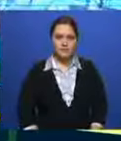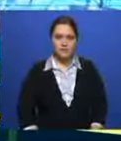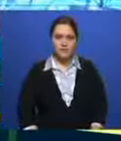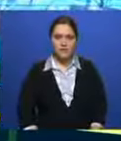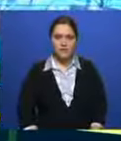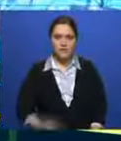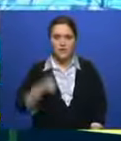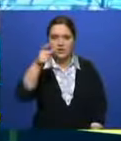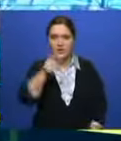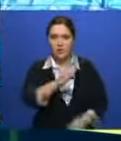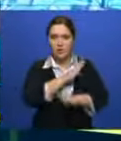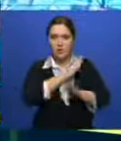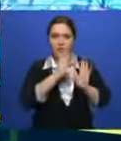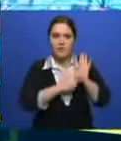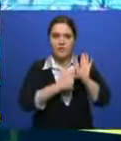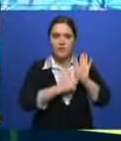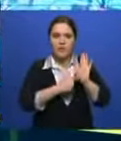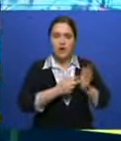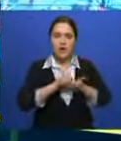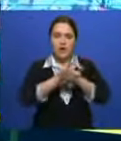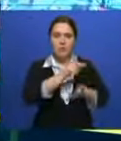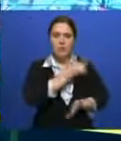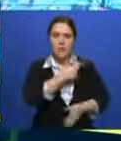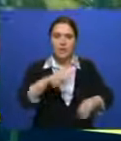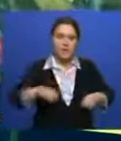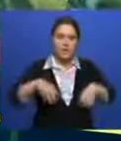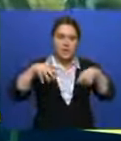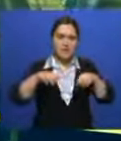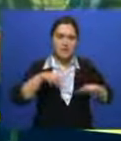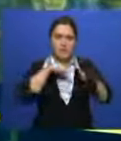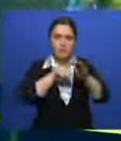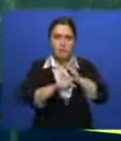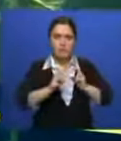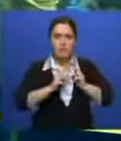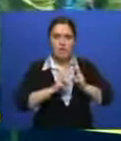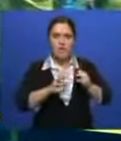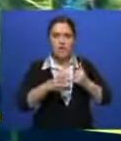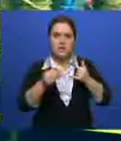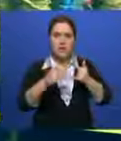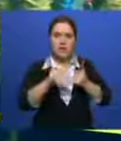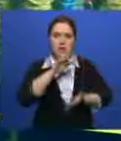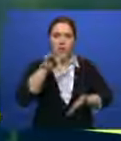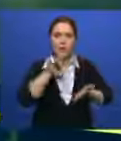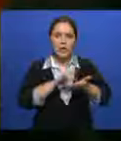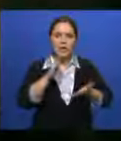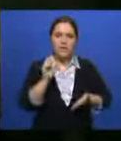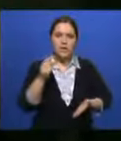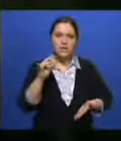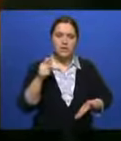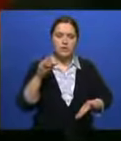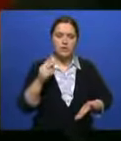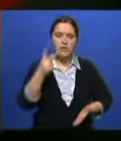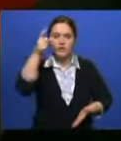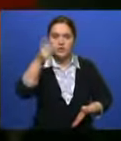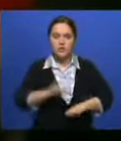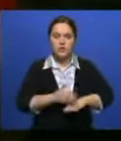Один человек погиб, больше 80 попали в больнице из-за задымления в метро Вашингтона. Двое жителей американской столицы находятся в критическом